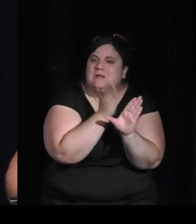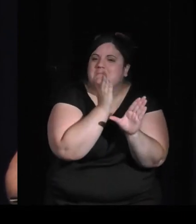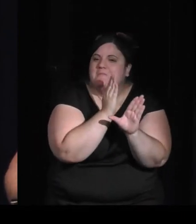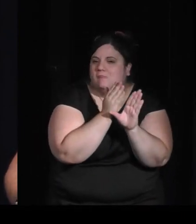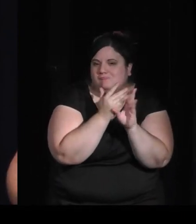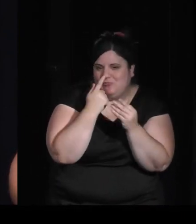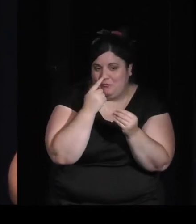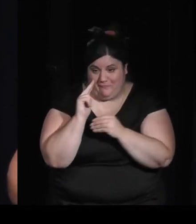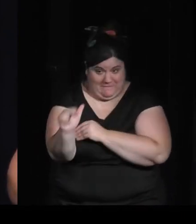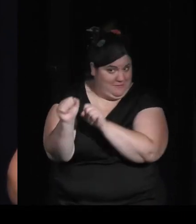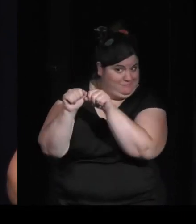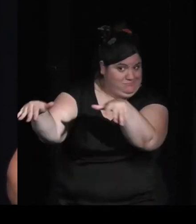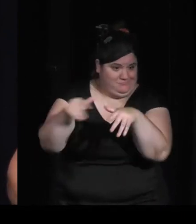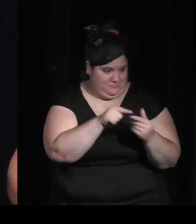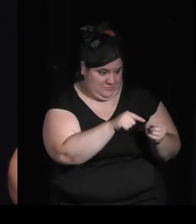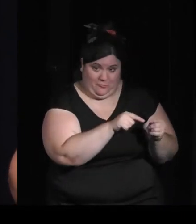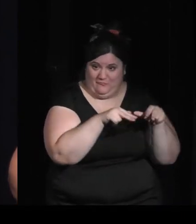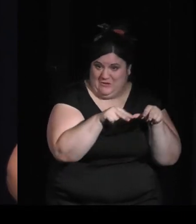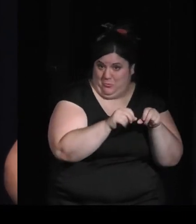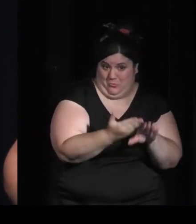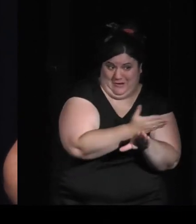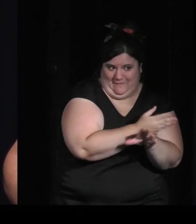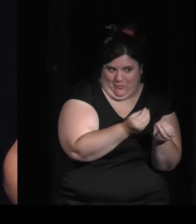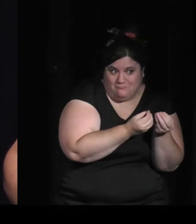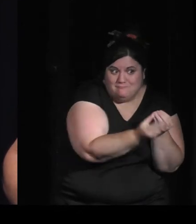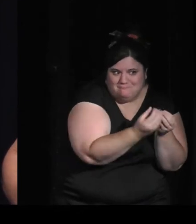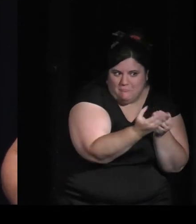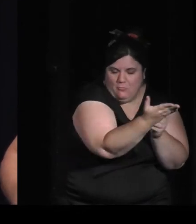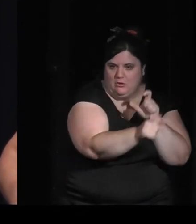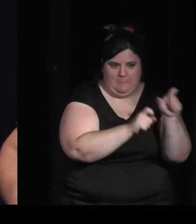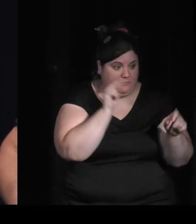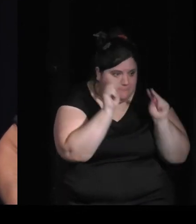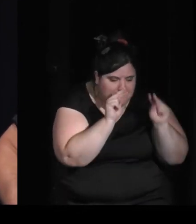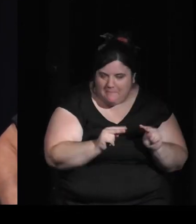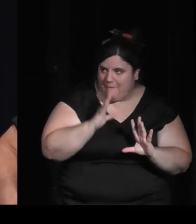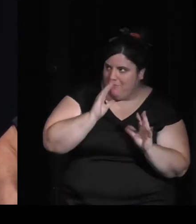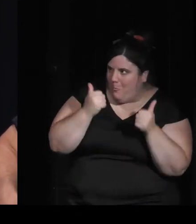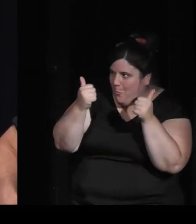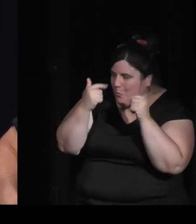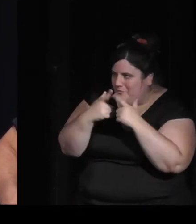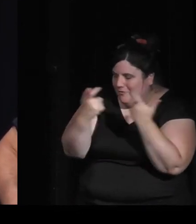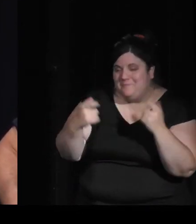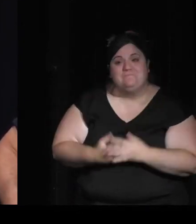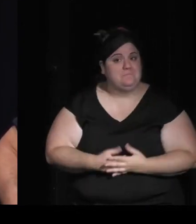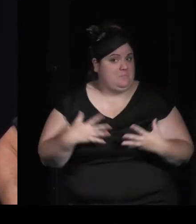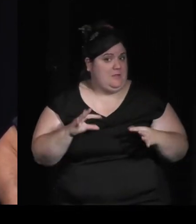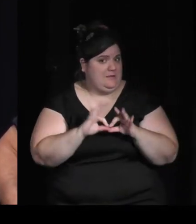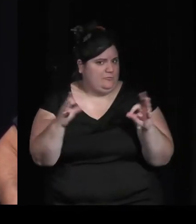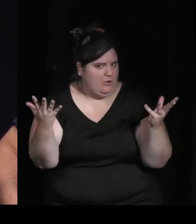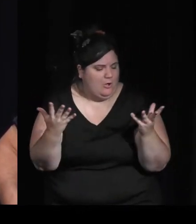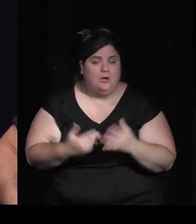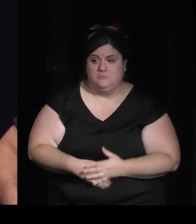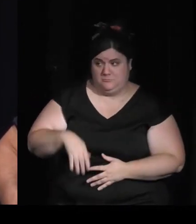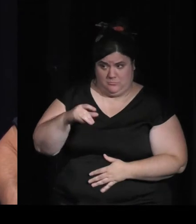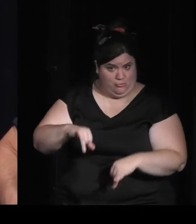en fait, a été très, très bien accueillie. Je résume rapidement, Mimi, une jeune femme de 32 ans qui